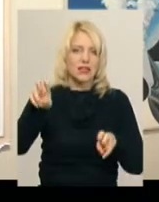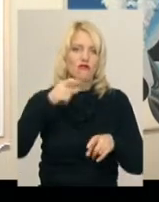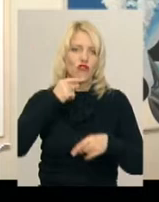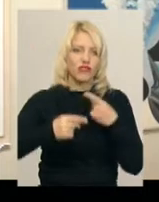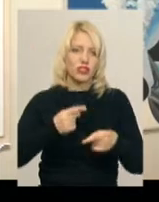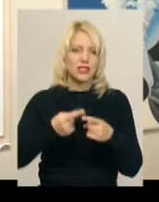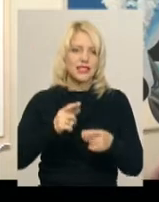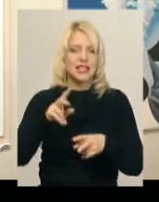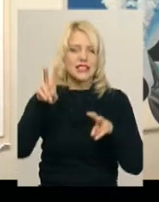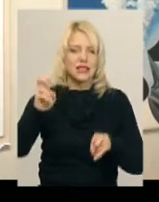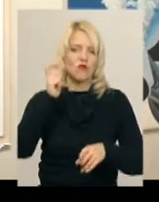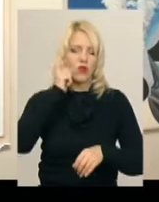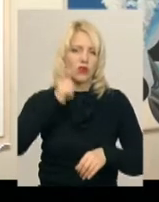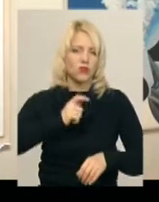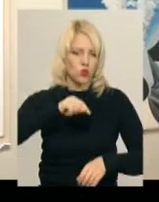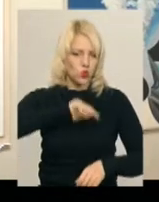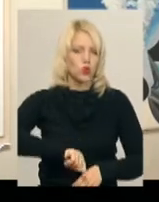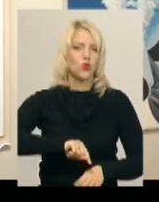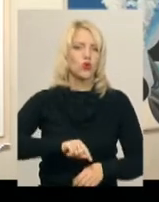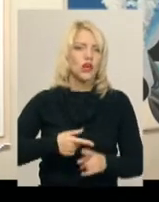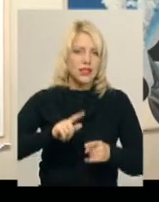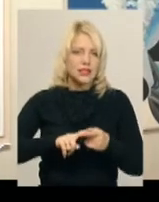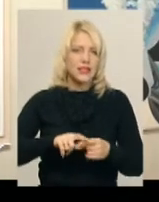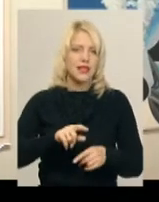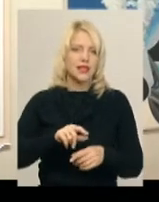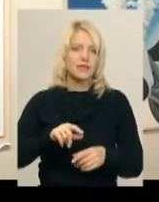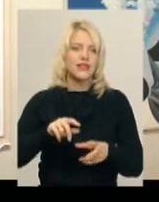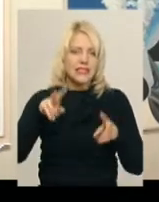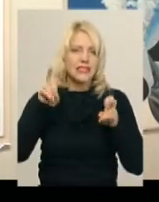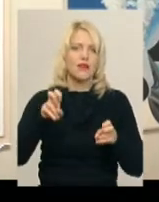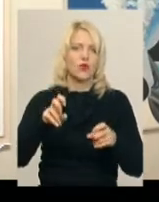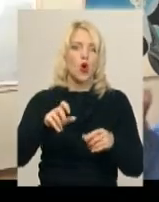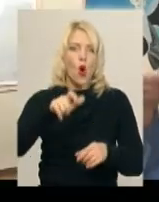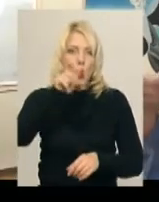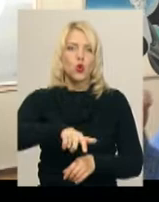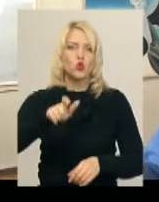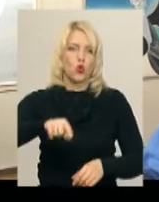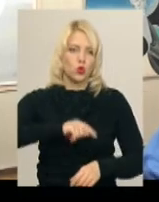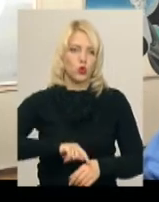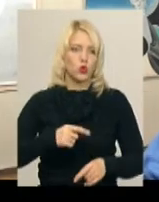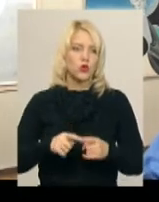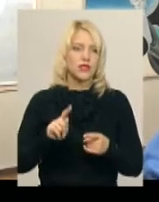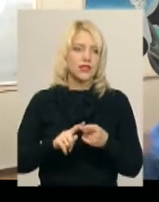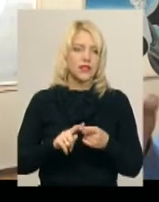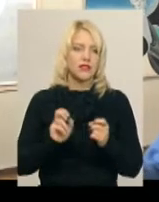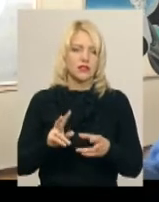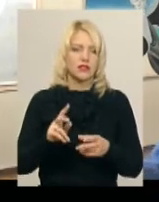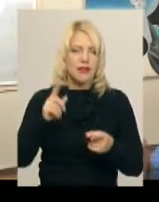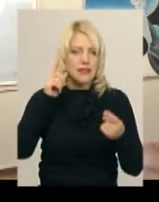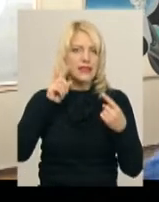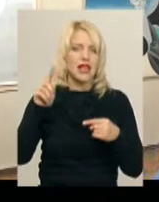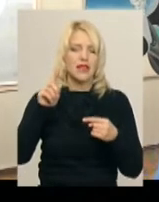українського духу. Це символ взагалі духу людського. Оце ідея ДАО, ідея